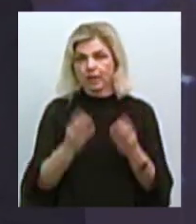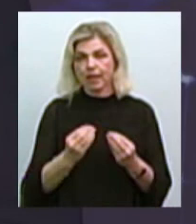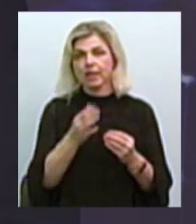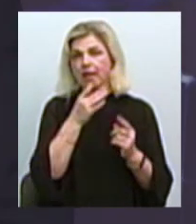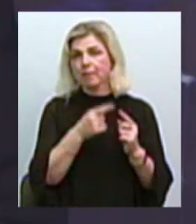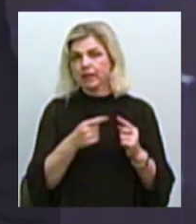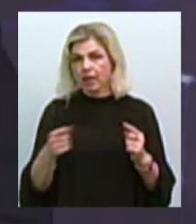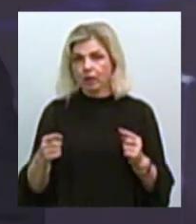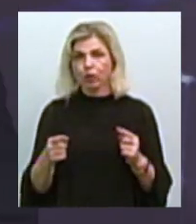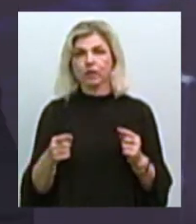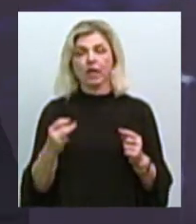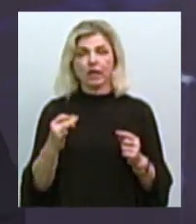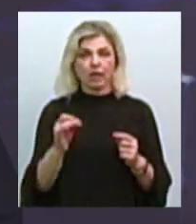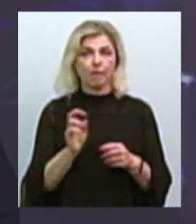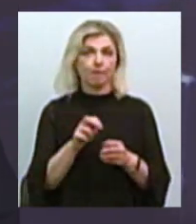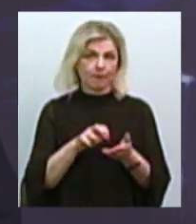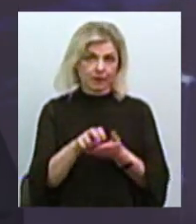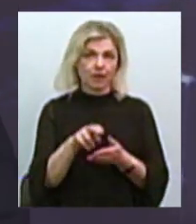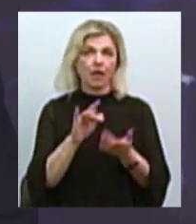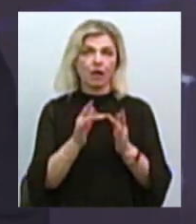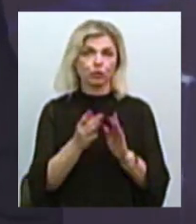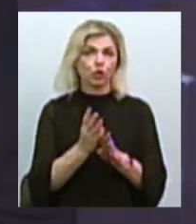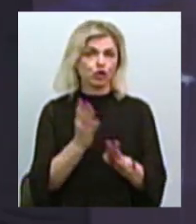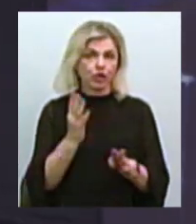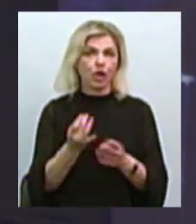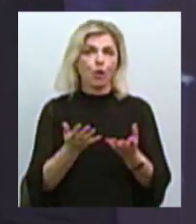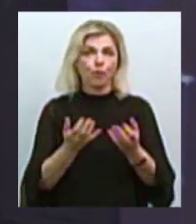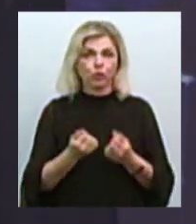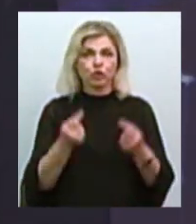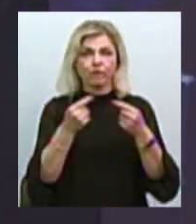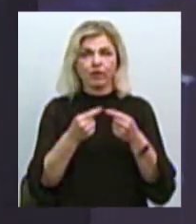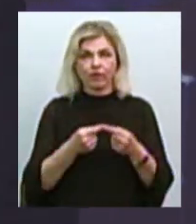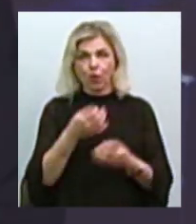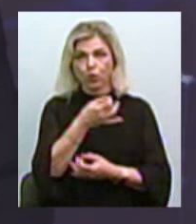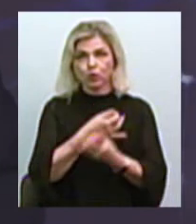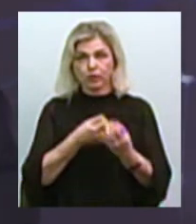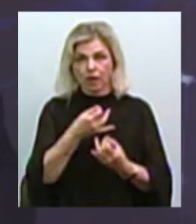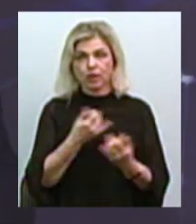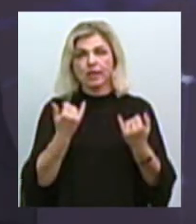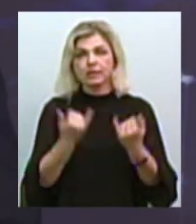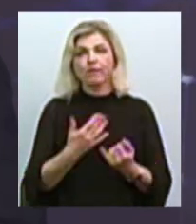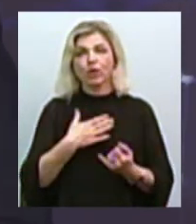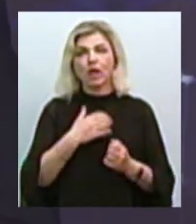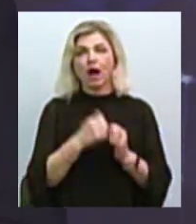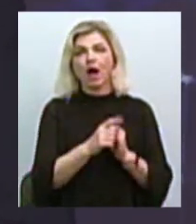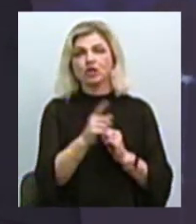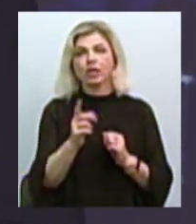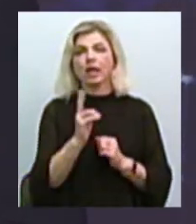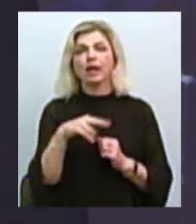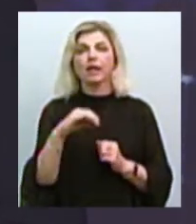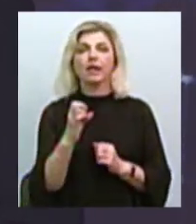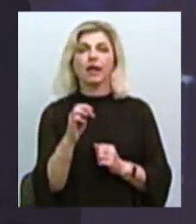термін, період і вже піти по електронній черзі і отримати відповідну консультацію. Сьогодні кожен наш клієнт має